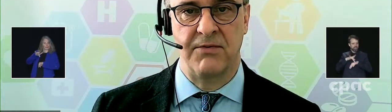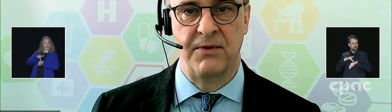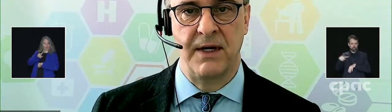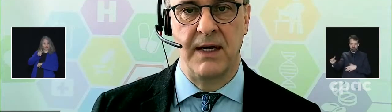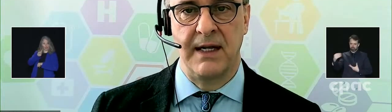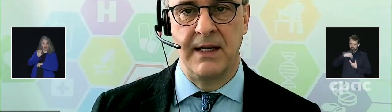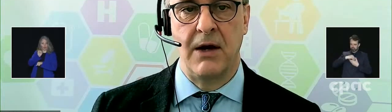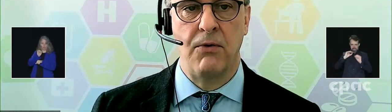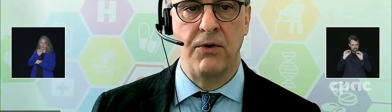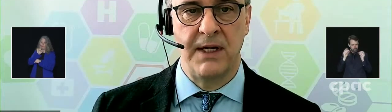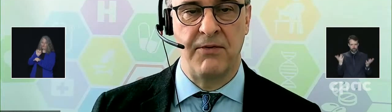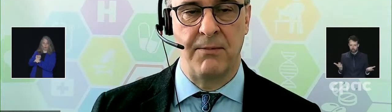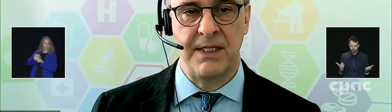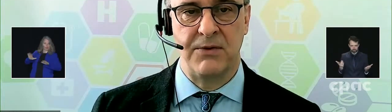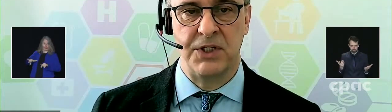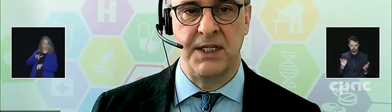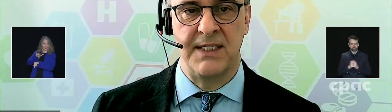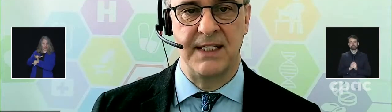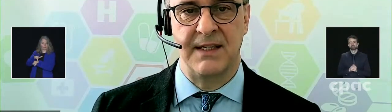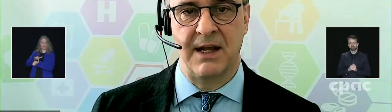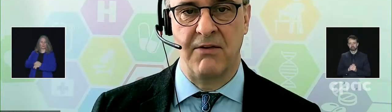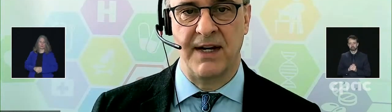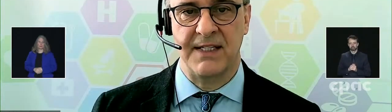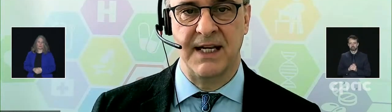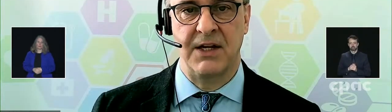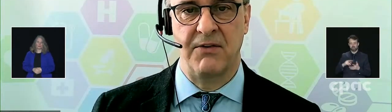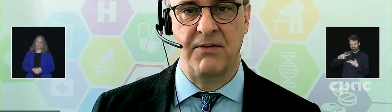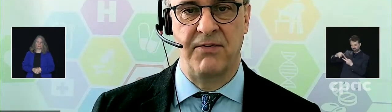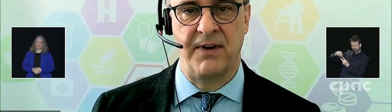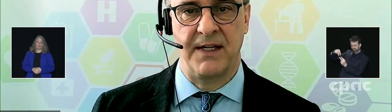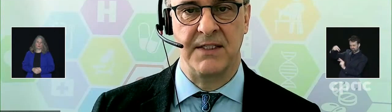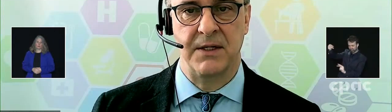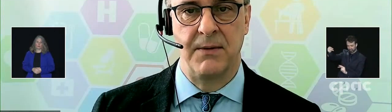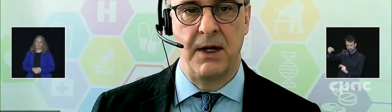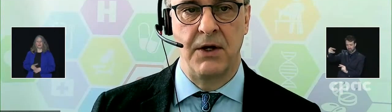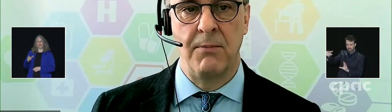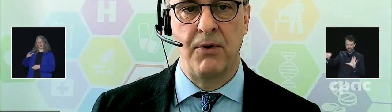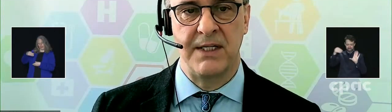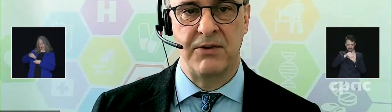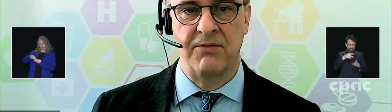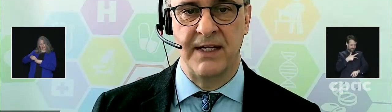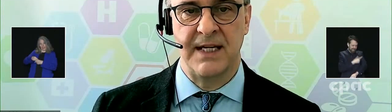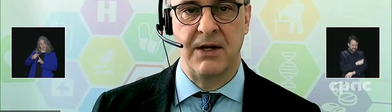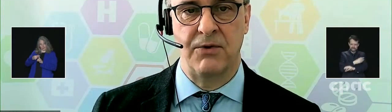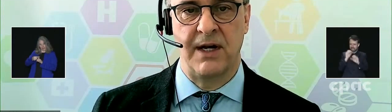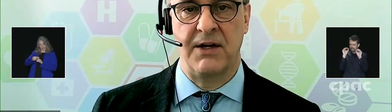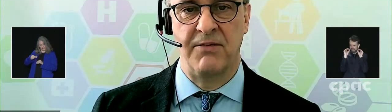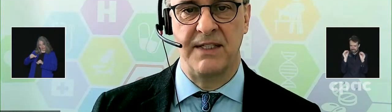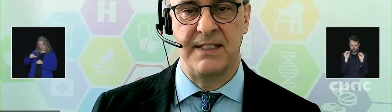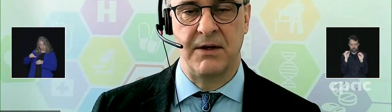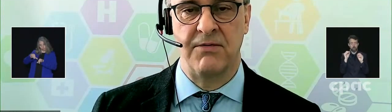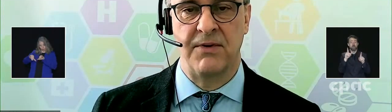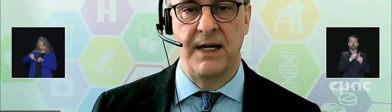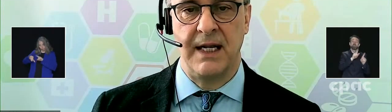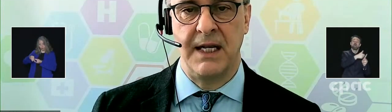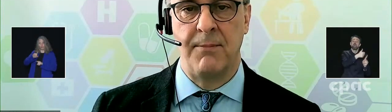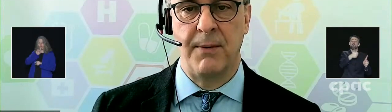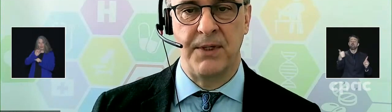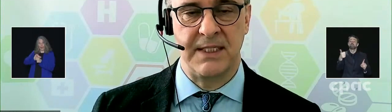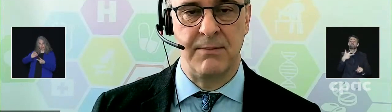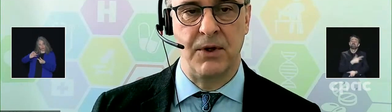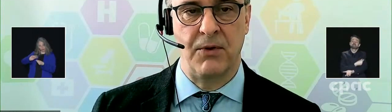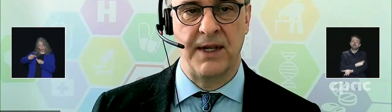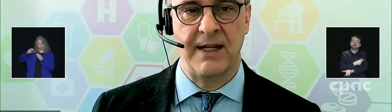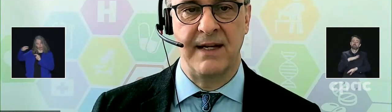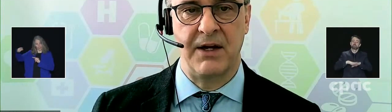COVID-19. Il n'y a aucune information génétique dans le vaccin Covifense. Comme pour les autres vaccins contre la COVID-19, il